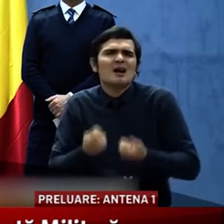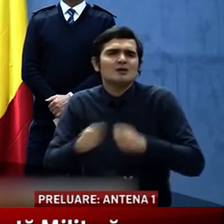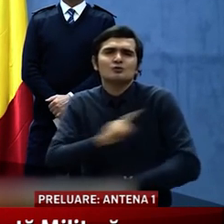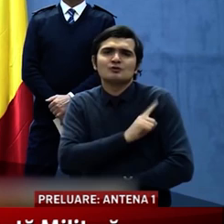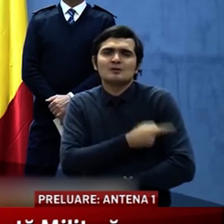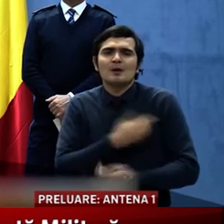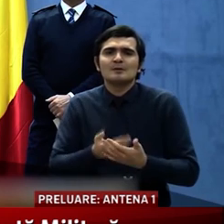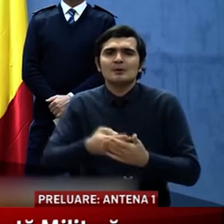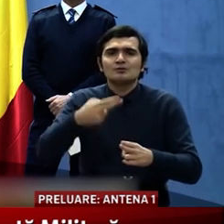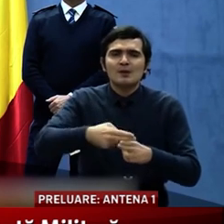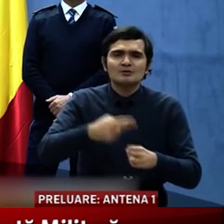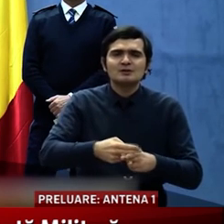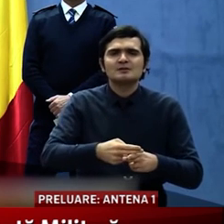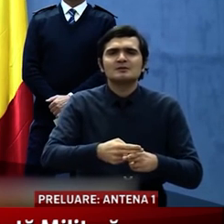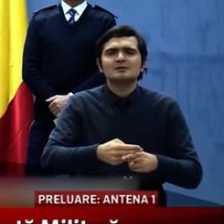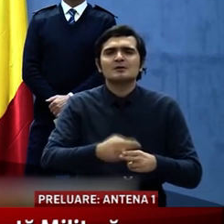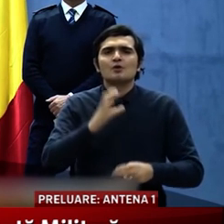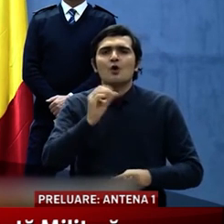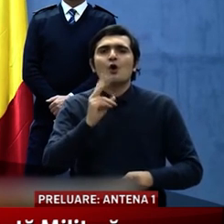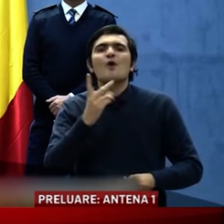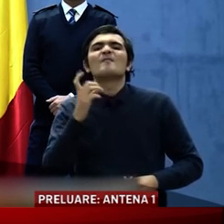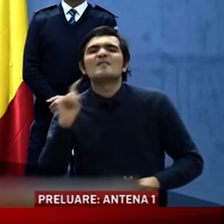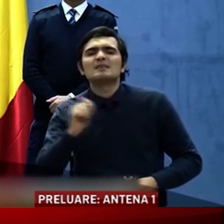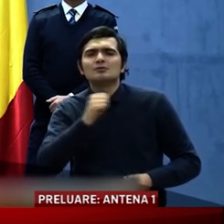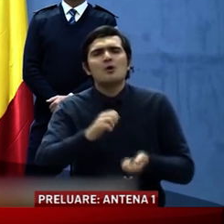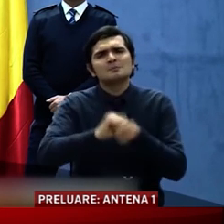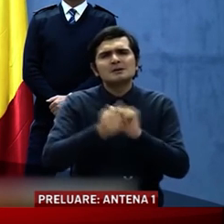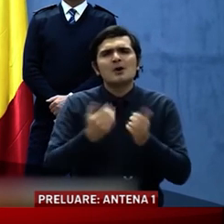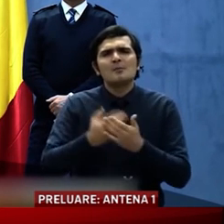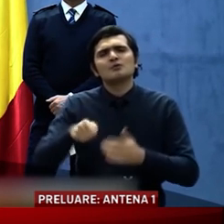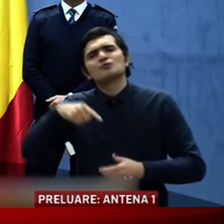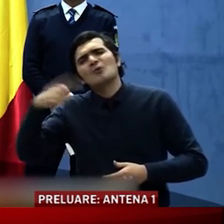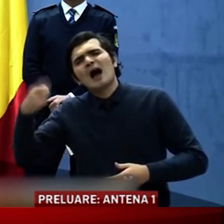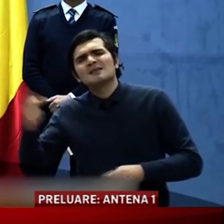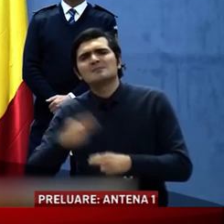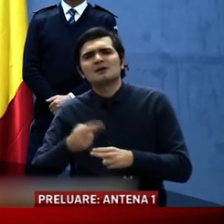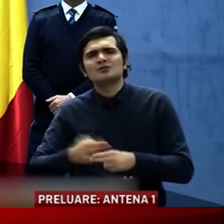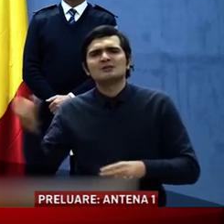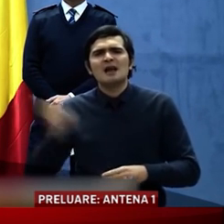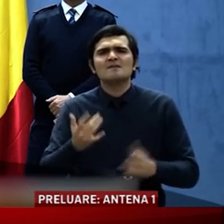cu COVID, dar și pentru ceilalți pacienți care vin în urgență la spitalele